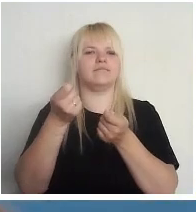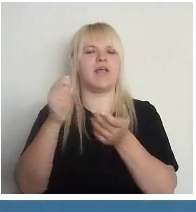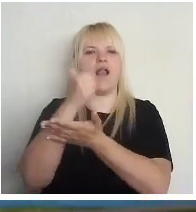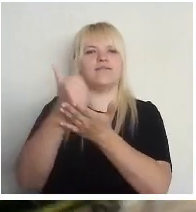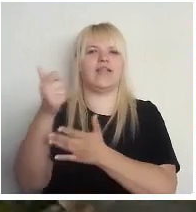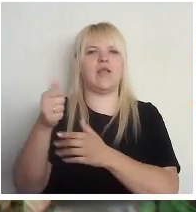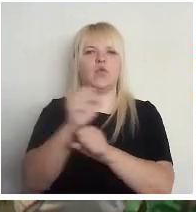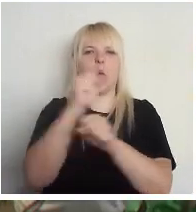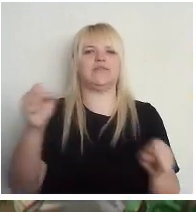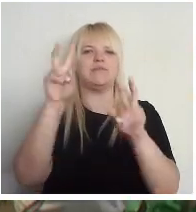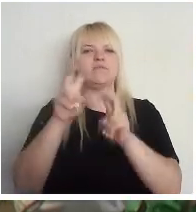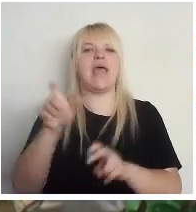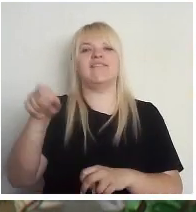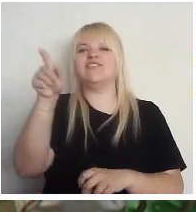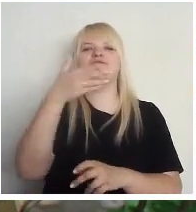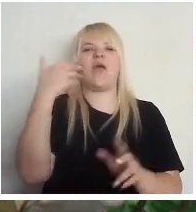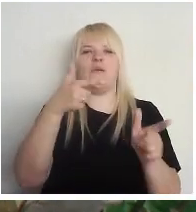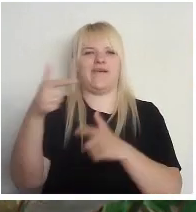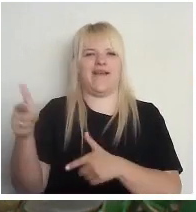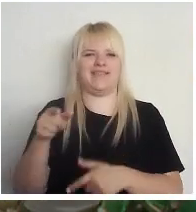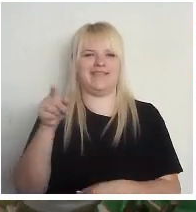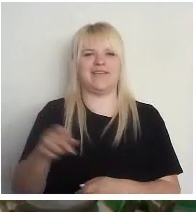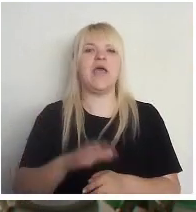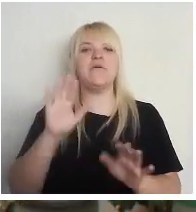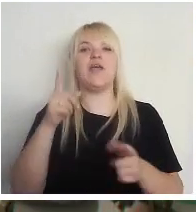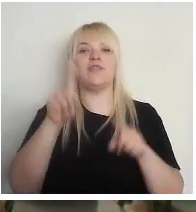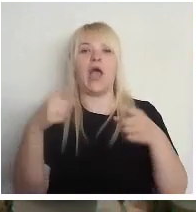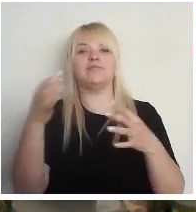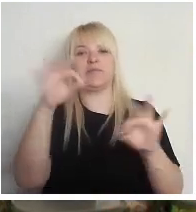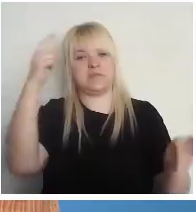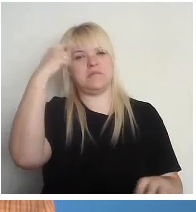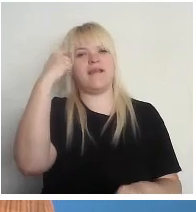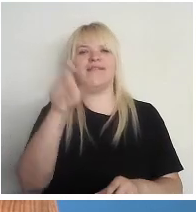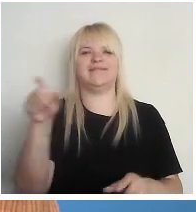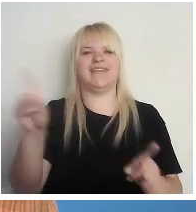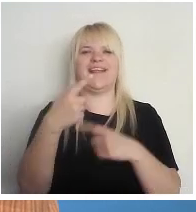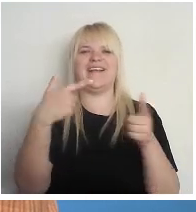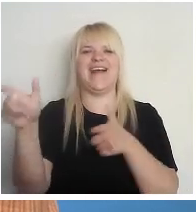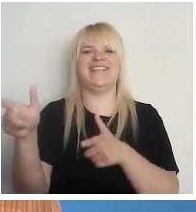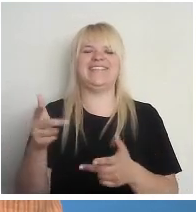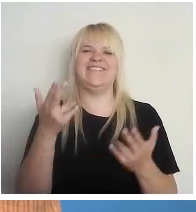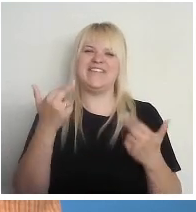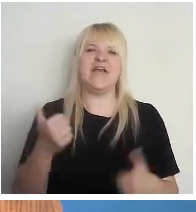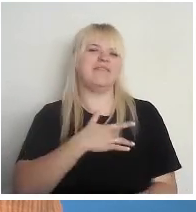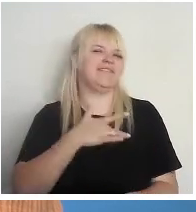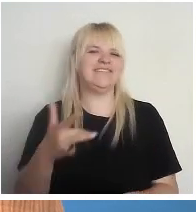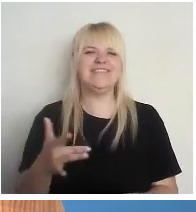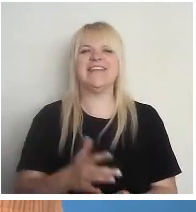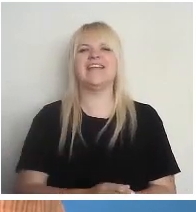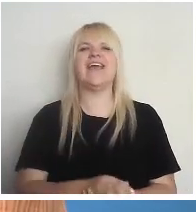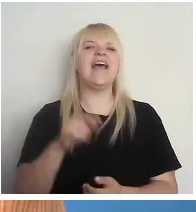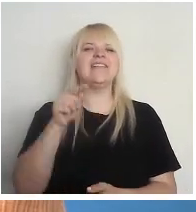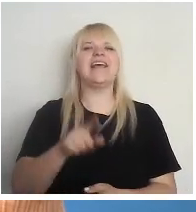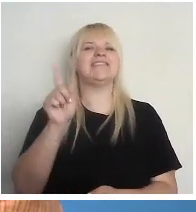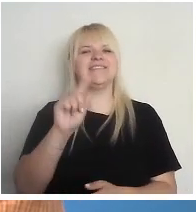gatavs, bet mums ir daži citi brīvprātīgie, kas ir gatavi. Man šķiet, tas ir